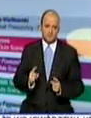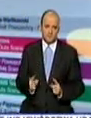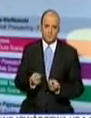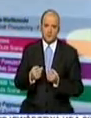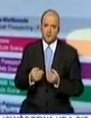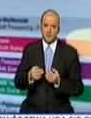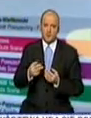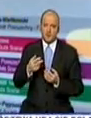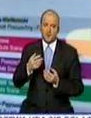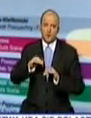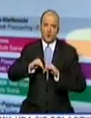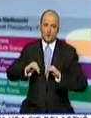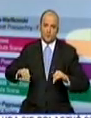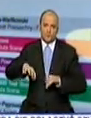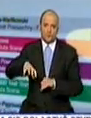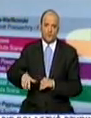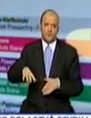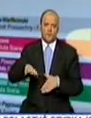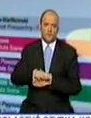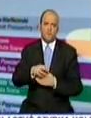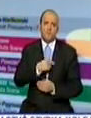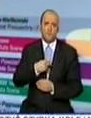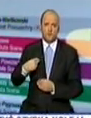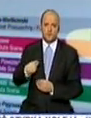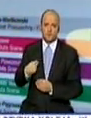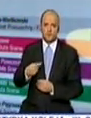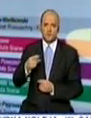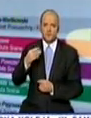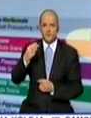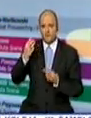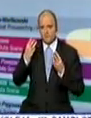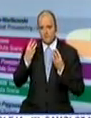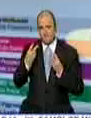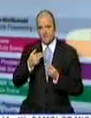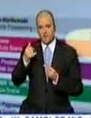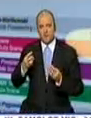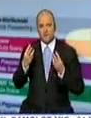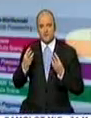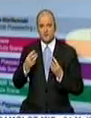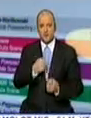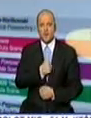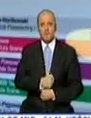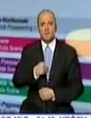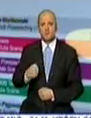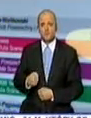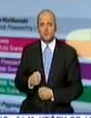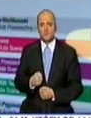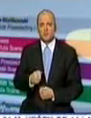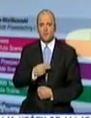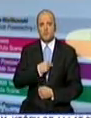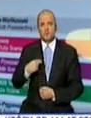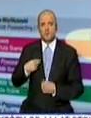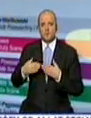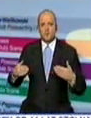artystyczne w Polsce i są chyba najważniejszymi ambasadorami, jednymi z najważniejszych ambasadorów Polskiego